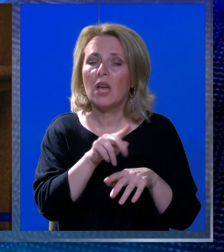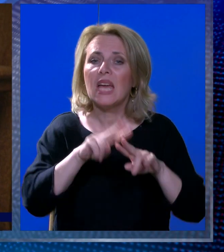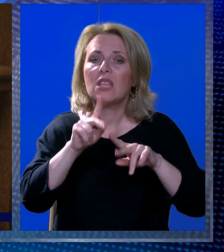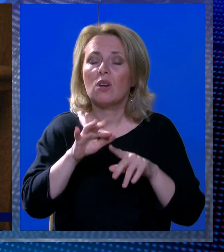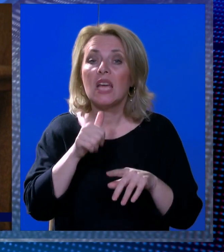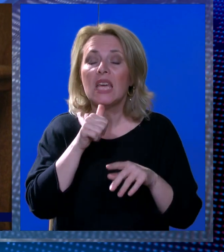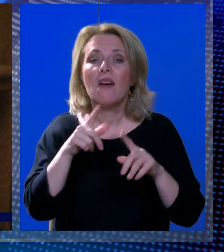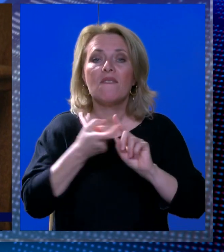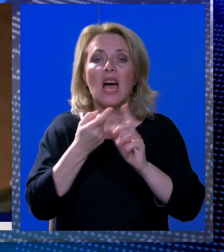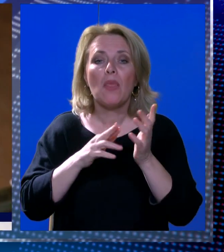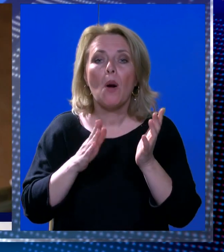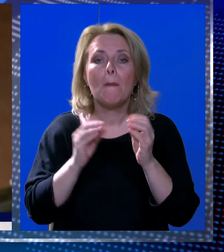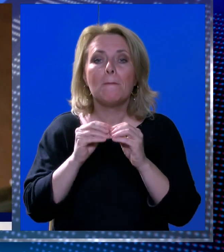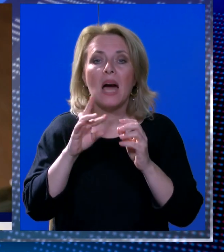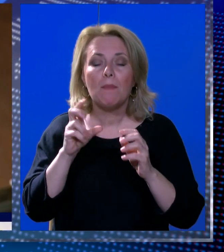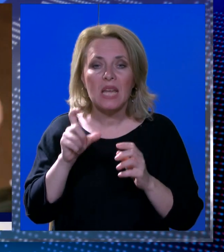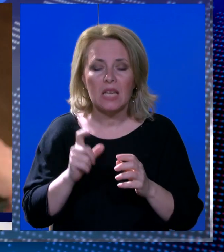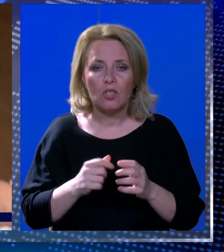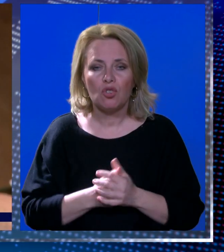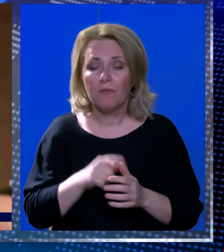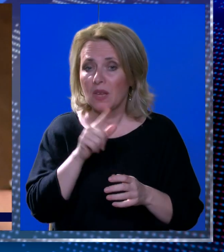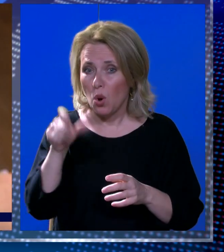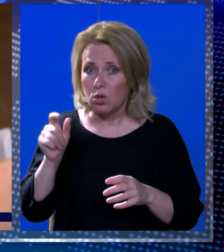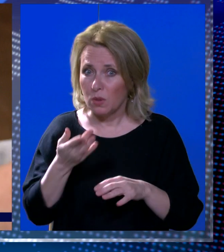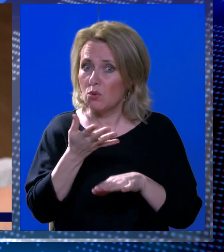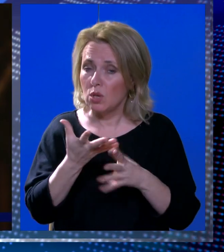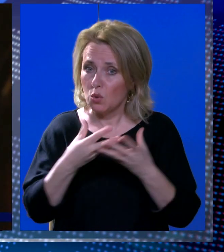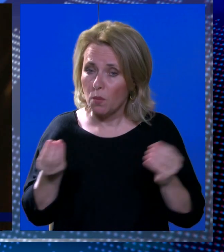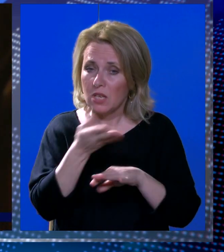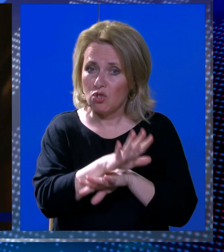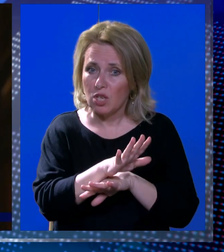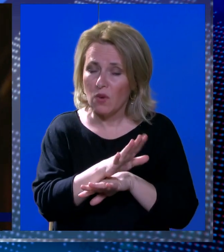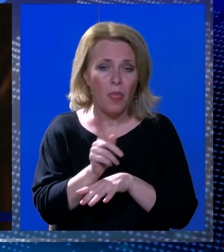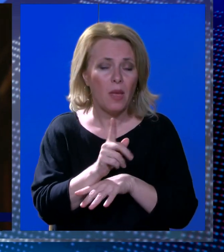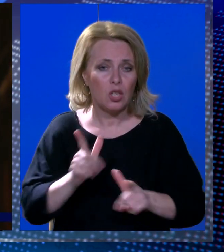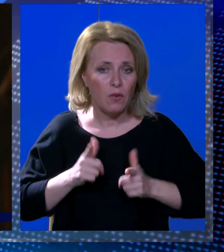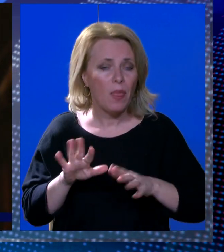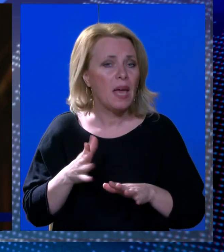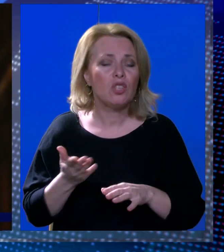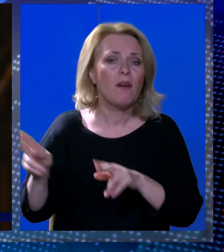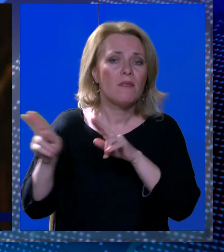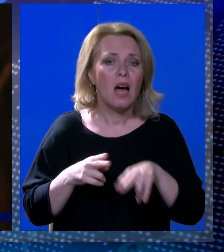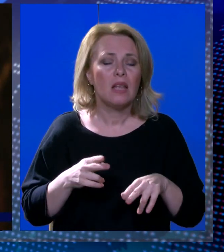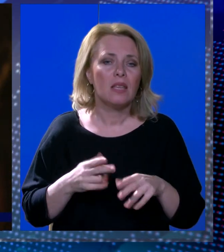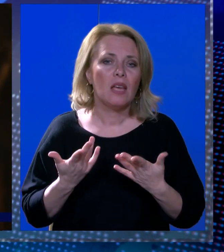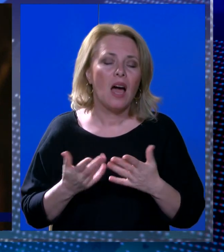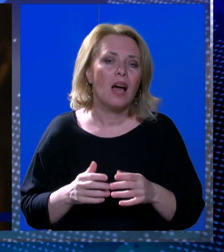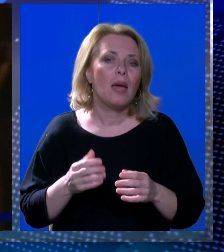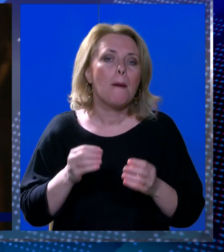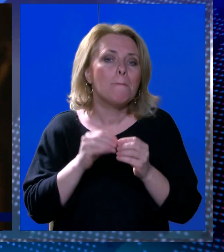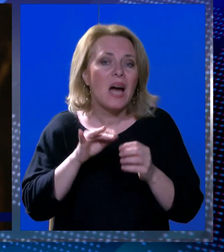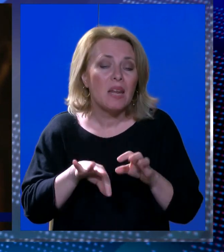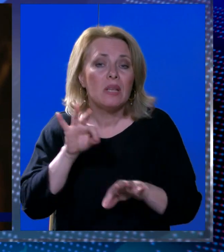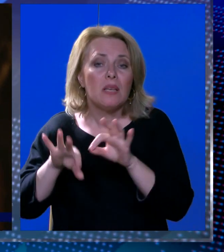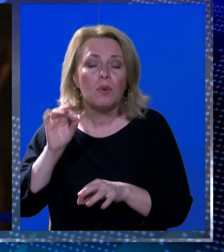kao čelni čovjek uprave HEPA. Stradale nitko nikada neće vratiti, ali najmanje što njihove obitelji zaslužuju je jednoga dana